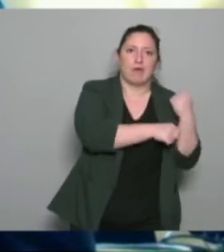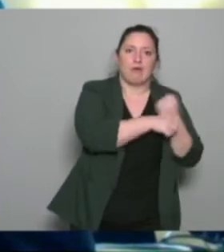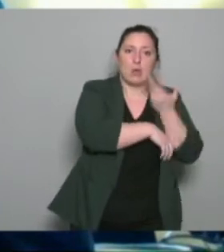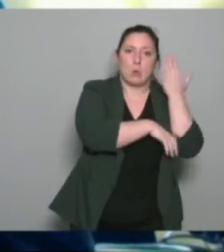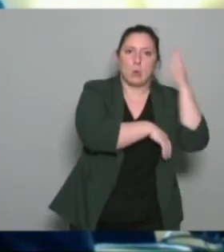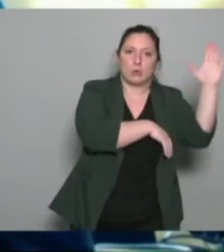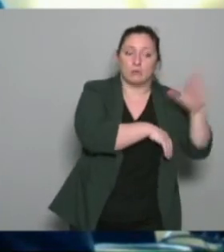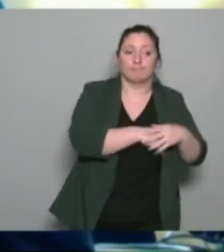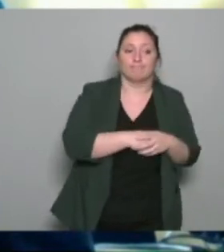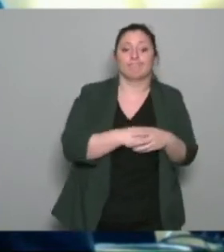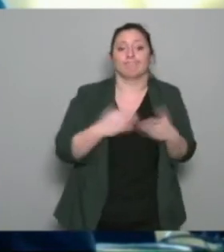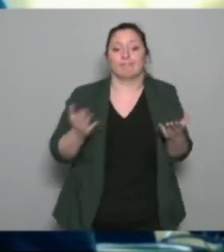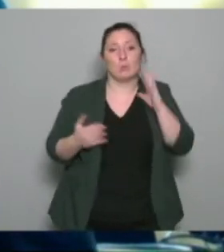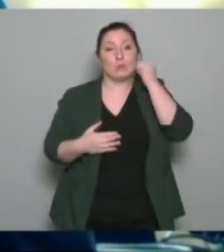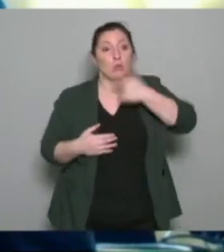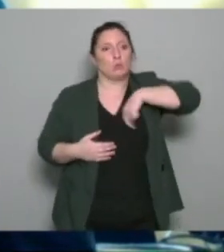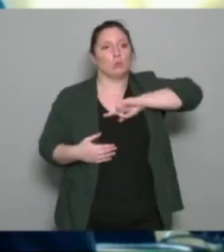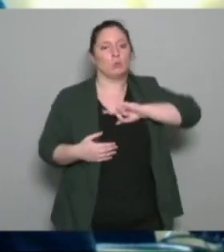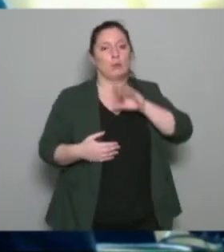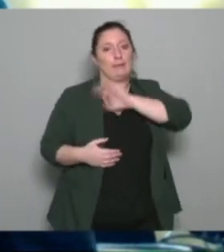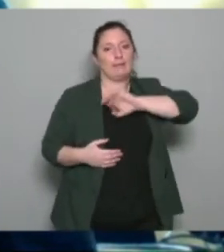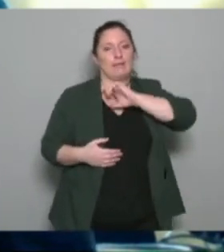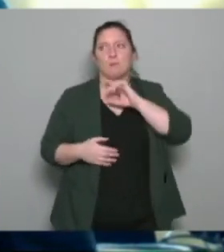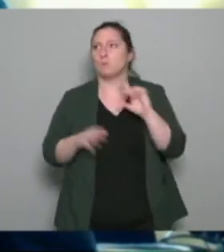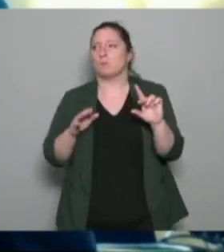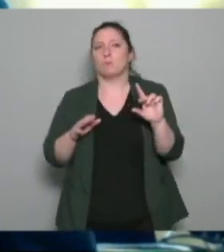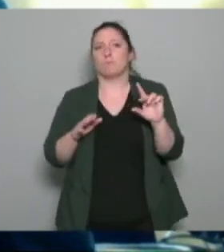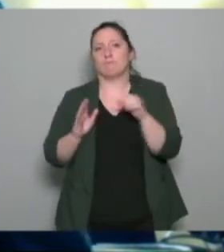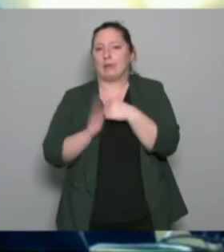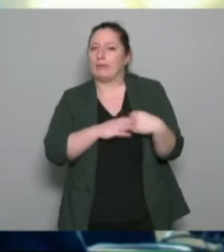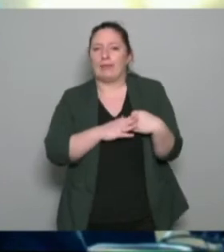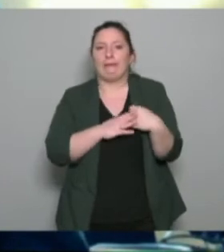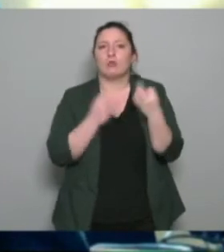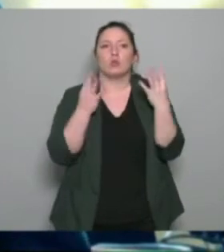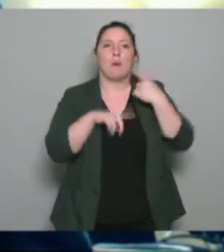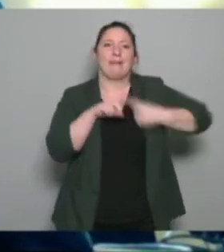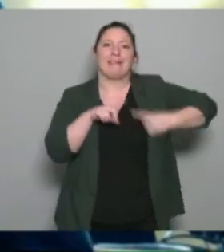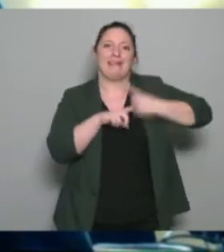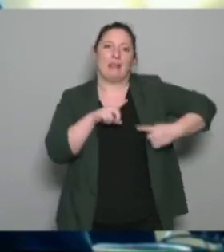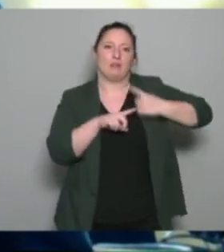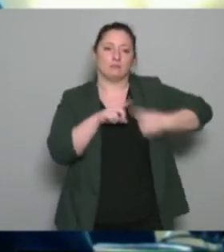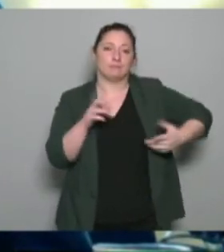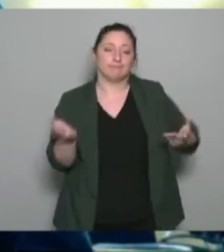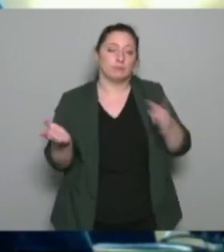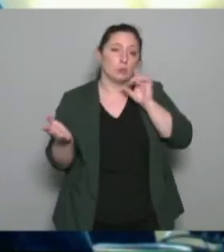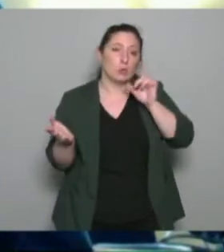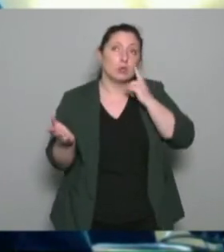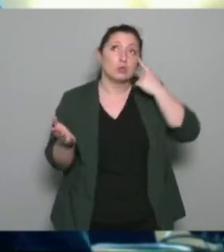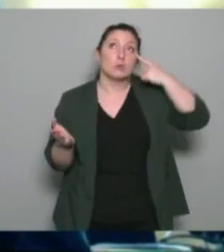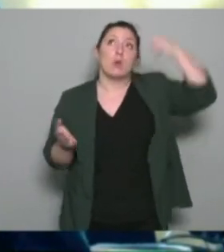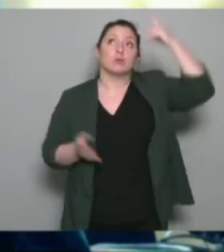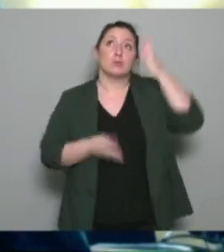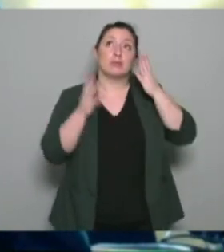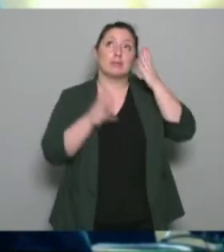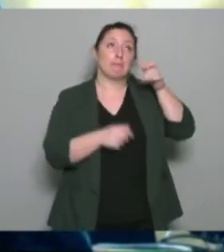privilégié nous le recrutement de deux mi-temps alors parce que j'imaginais effectivement que les personnes avaient déjà une activité